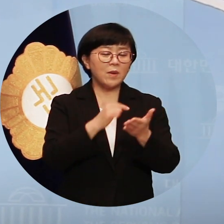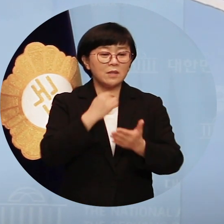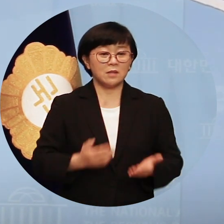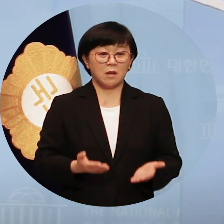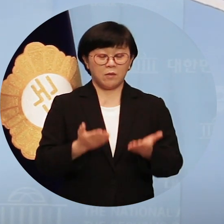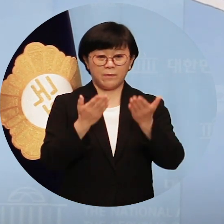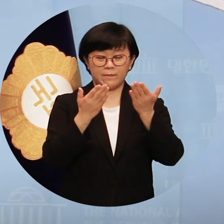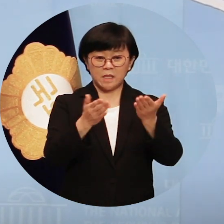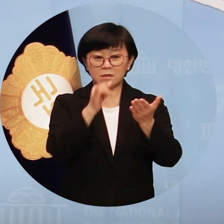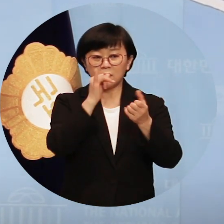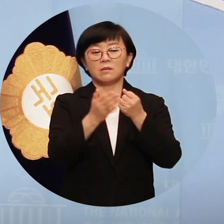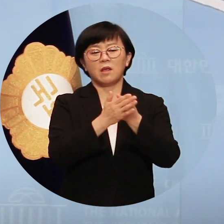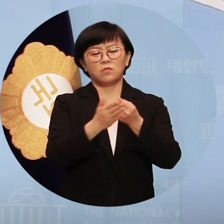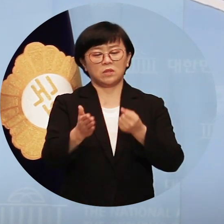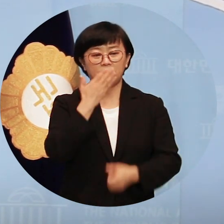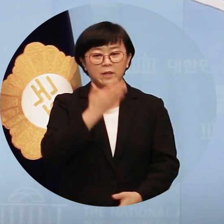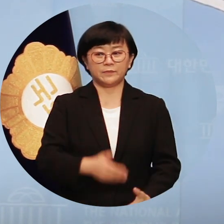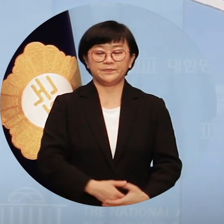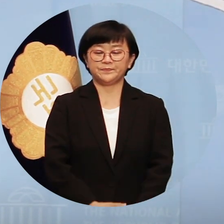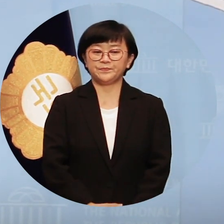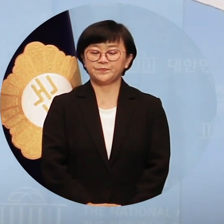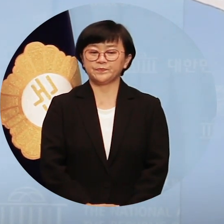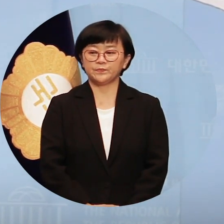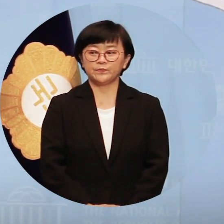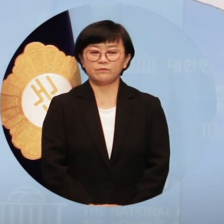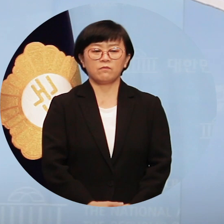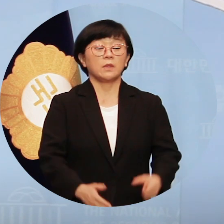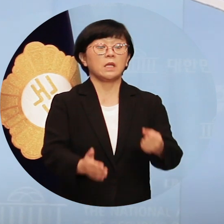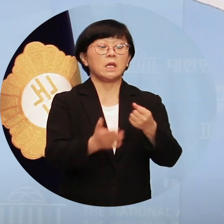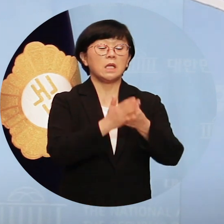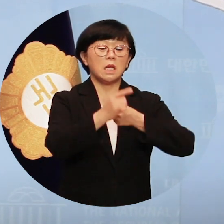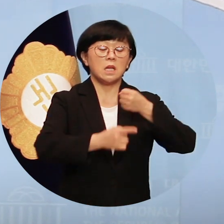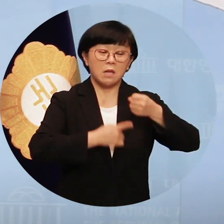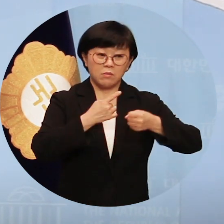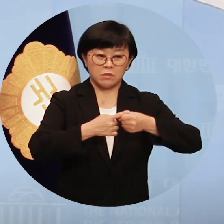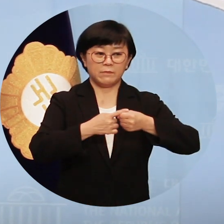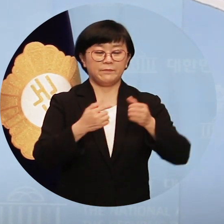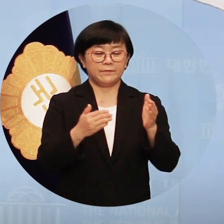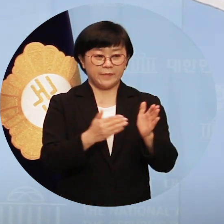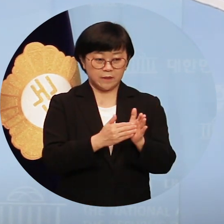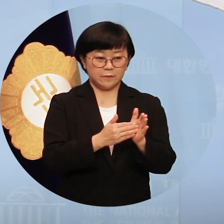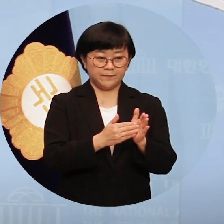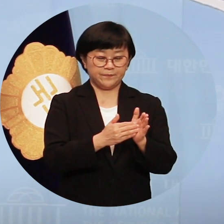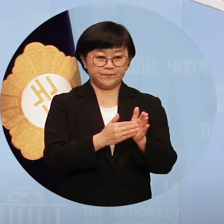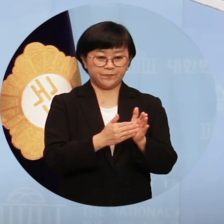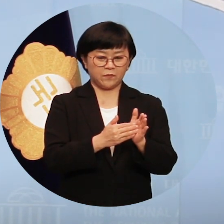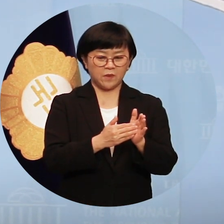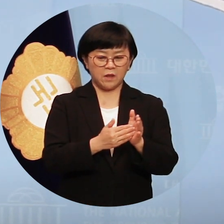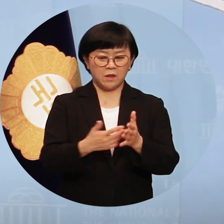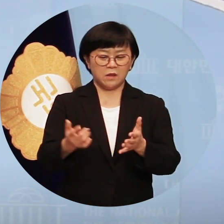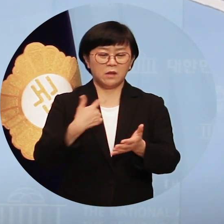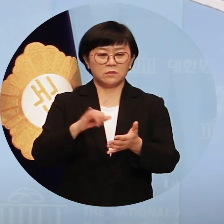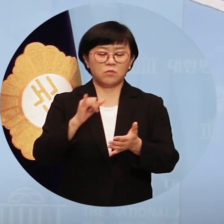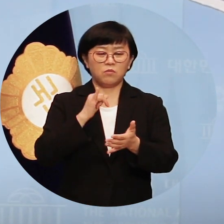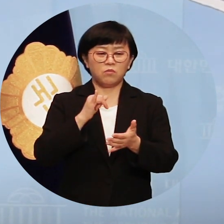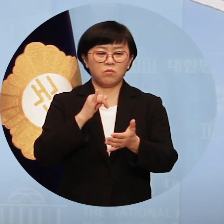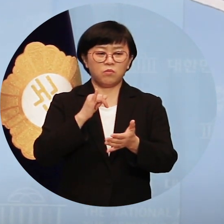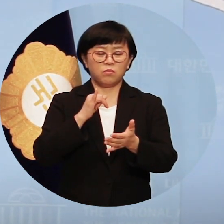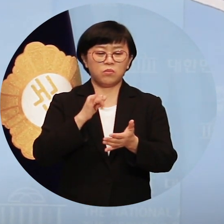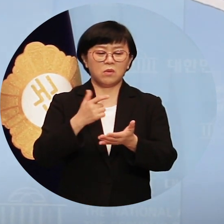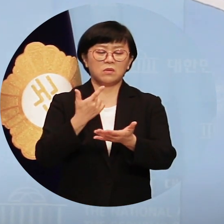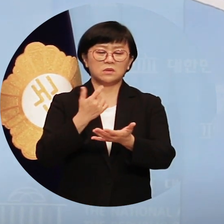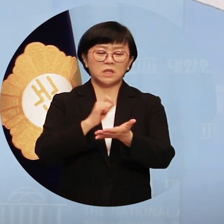희생위에 버텨온 것입니다. 그렇게 1년이 지났습니다. 유서를 작성해뒀다는